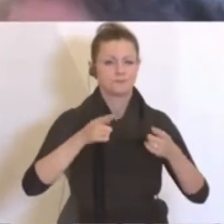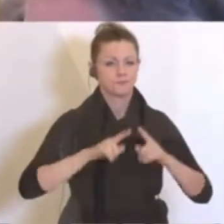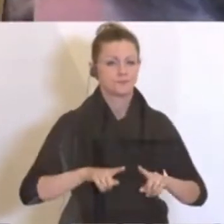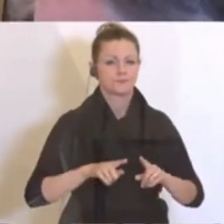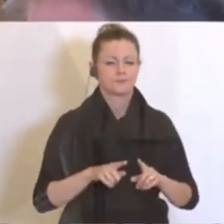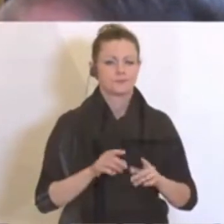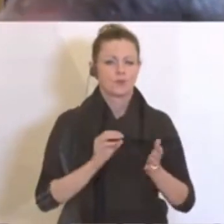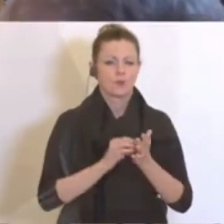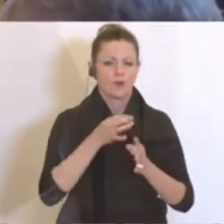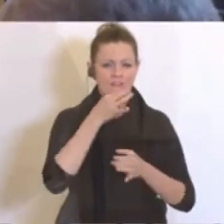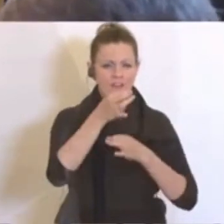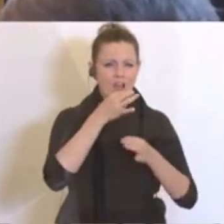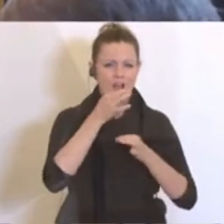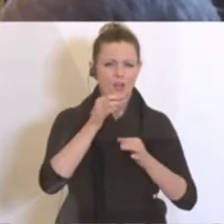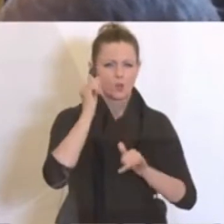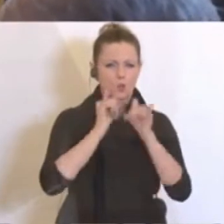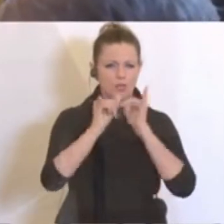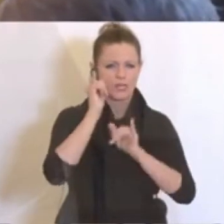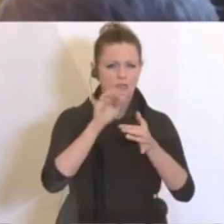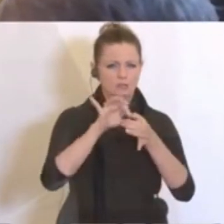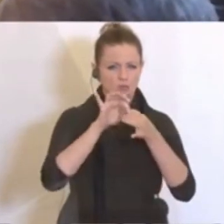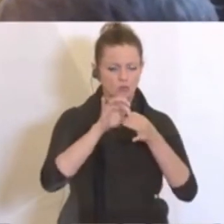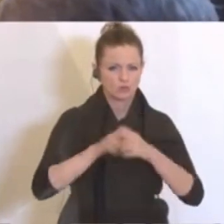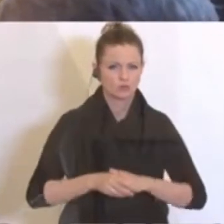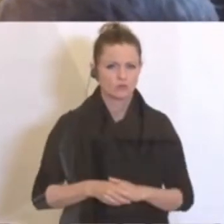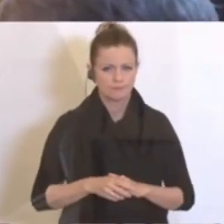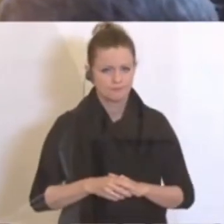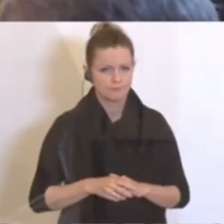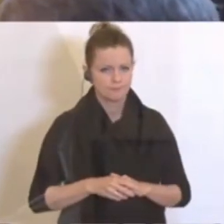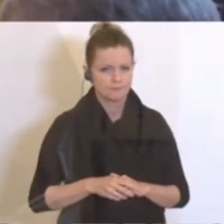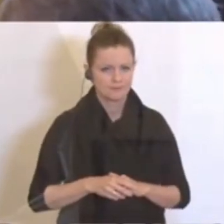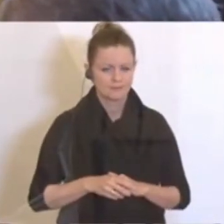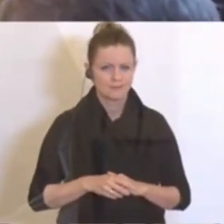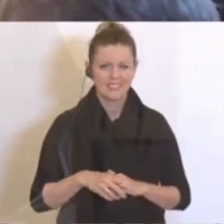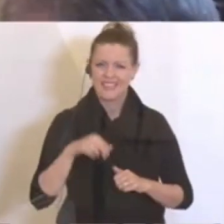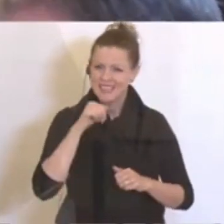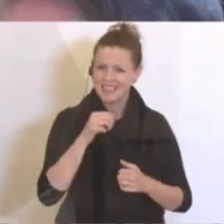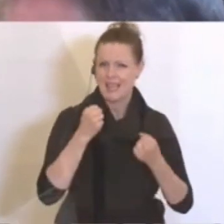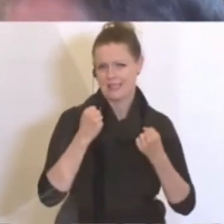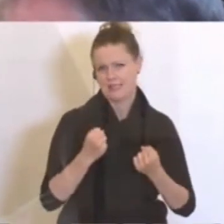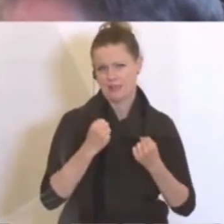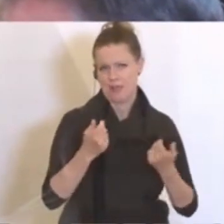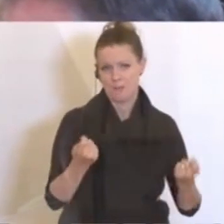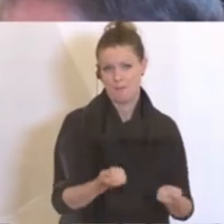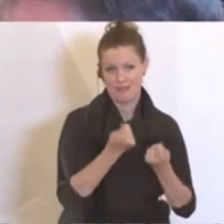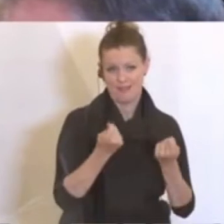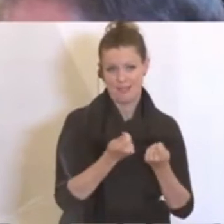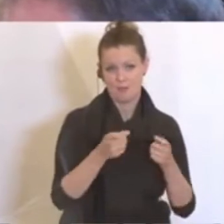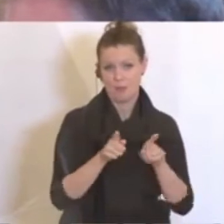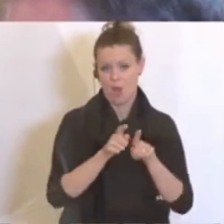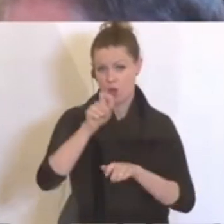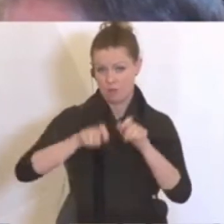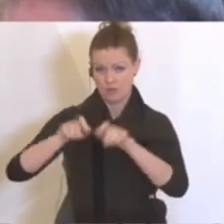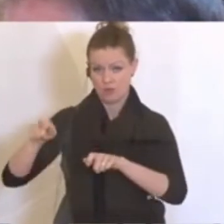Tourismus. Da ist es ja sehr unsicher, sowohl für die Betriebe, aber auch für Menschen,